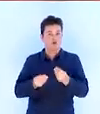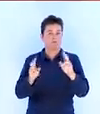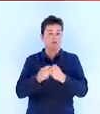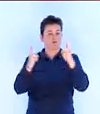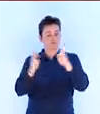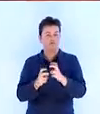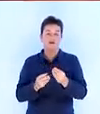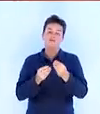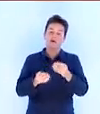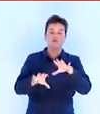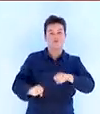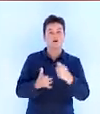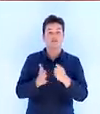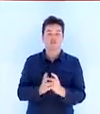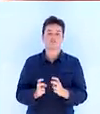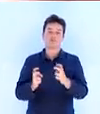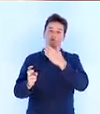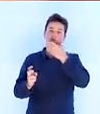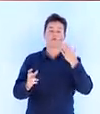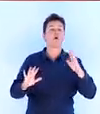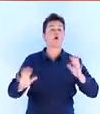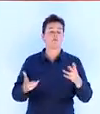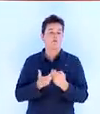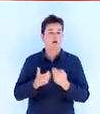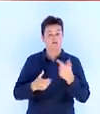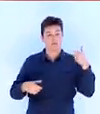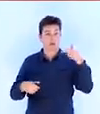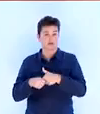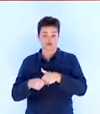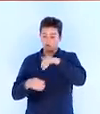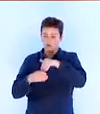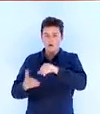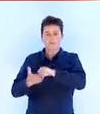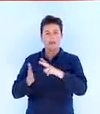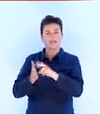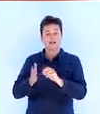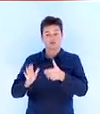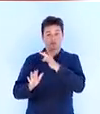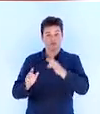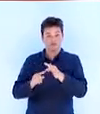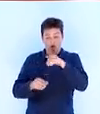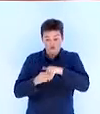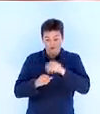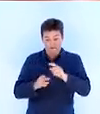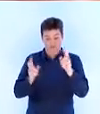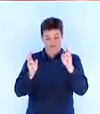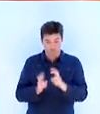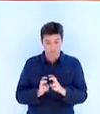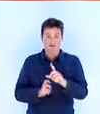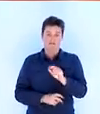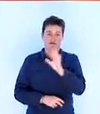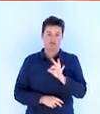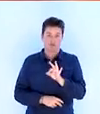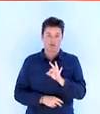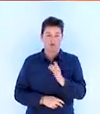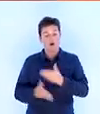concrètes, pour peser sur les prix et améliorer le pouvoir d'achat des Français. Agir d'abord sur les prix à la pompe. Il faut une baisse immédiate de 20% de